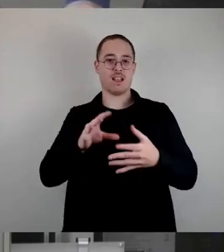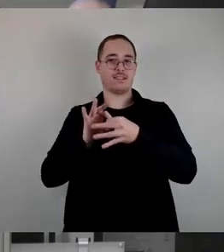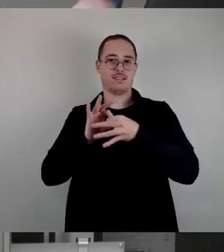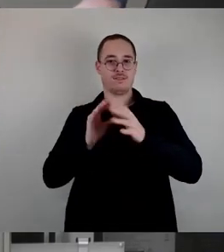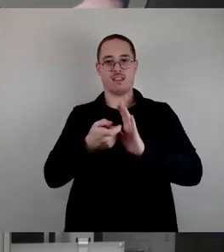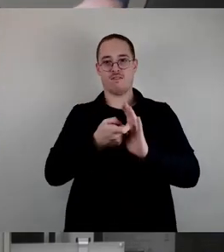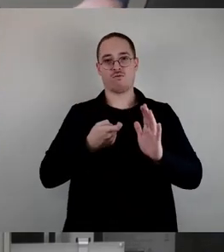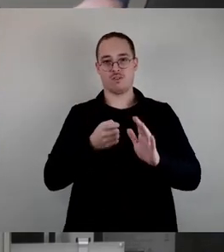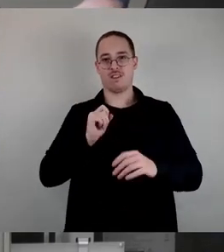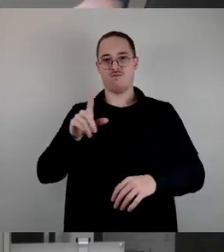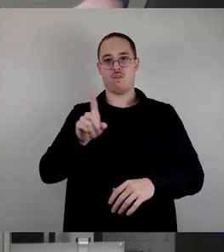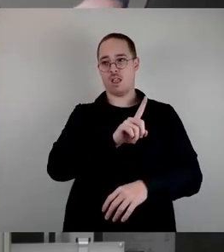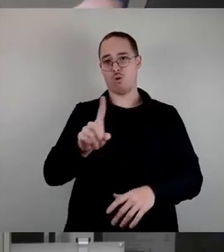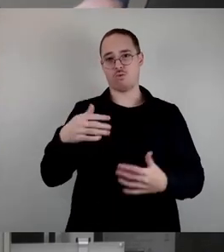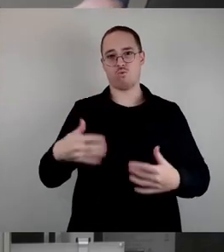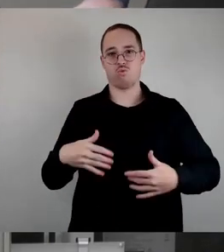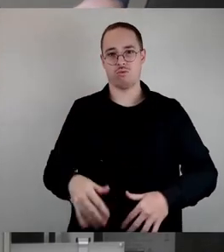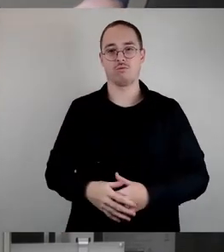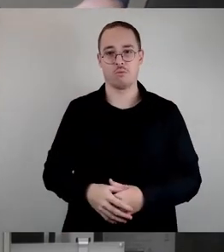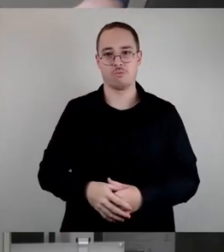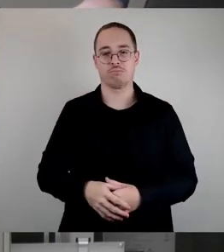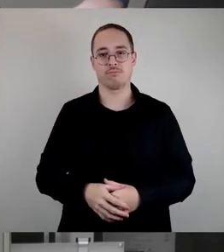Unterschriften für den Volksantrag kamen aus der Landeshauptstadt.